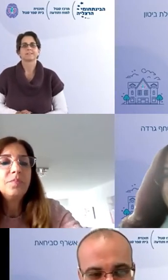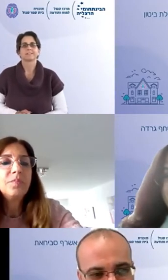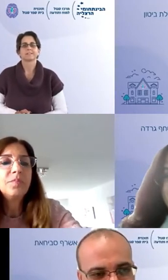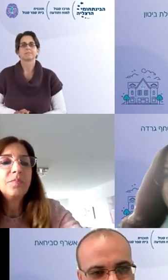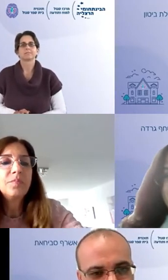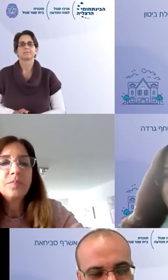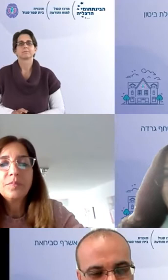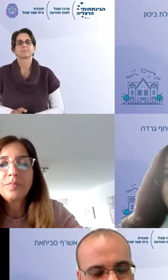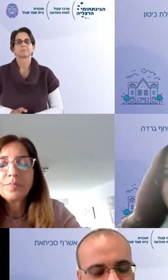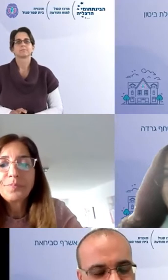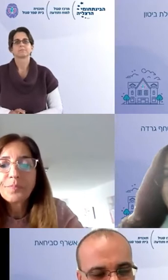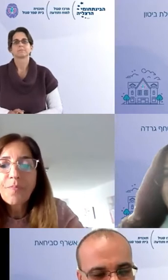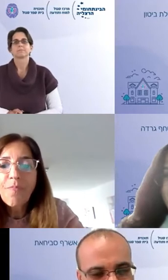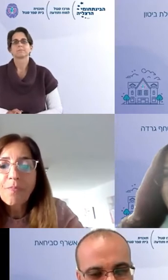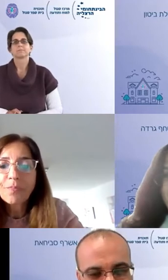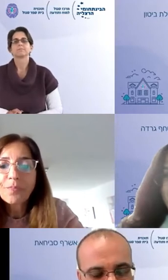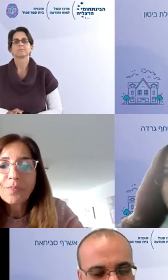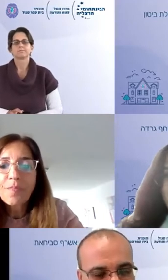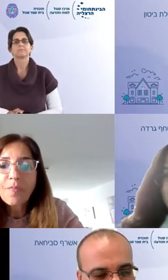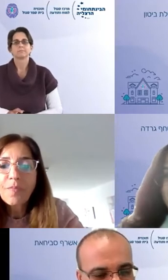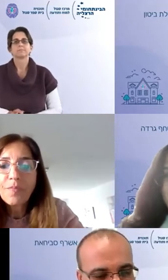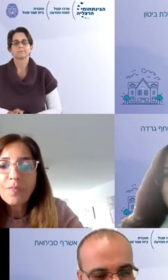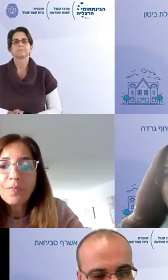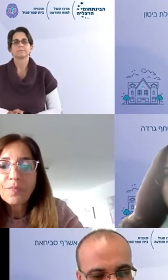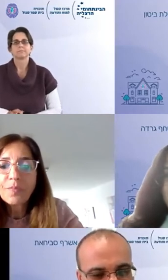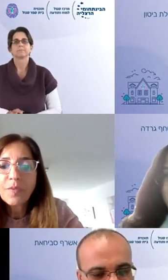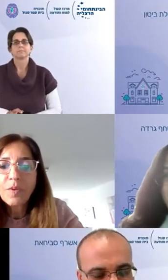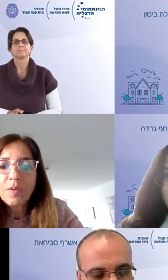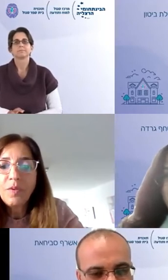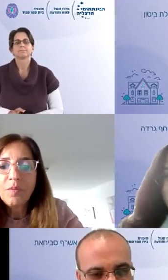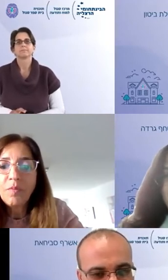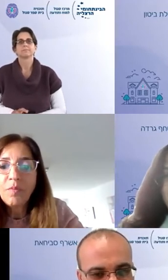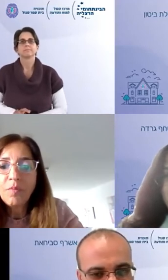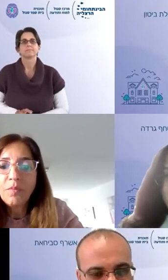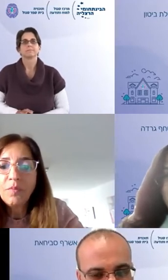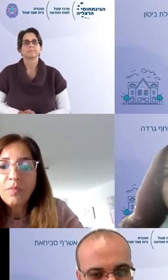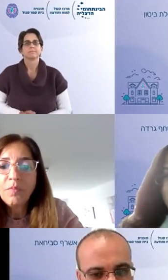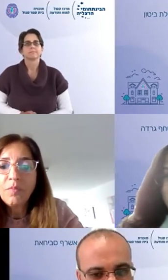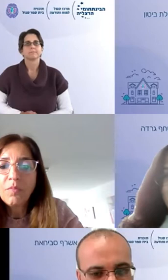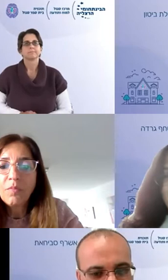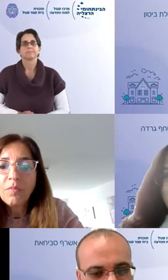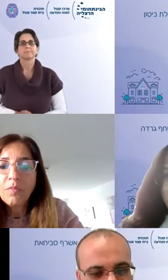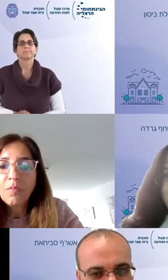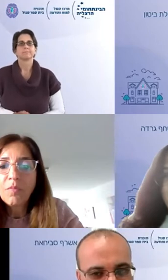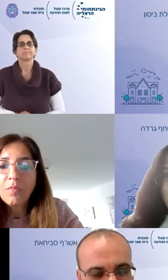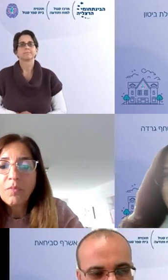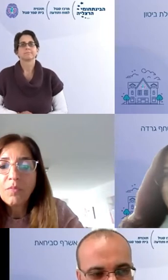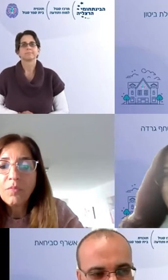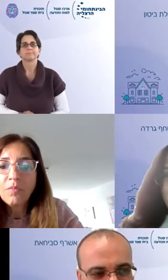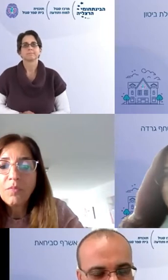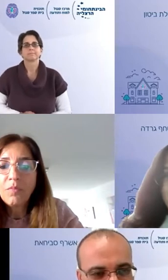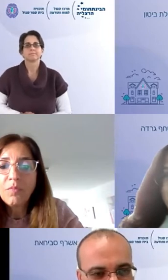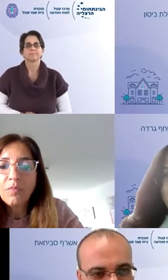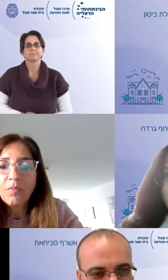הספר הוא על איזורי בית ספר שקולה תלמידים בערך מ-15 יישובים ונמצאת בו אוכלוסיית